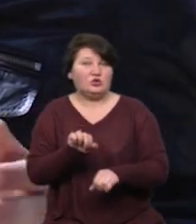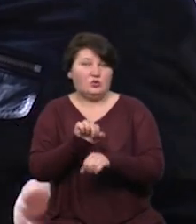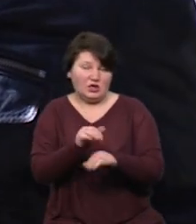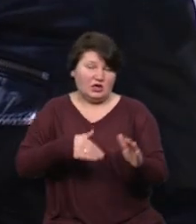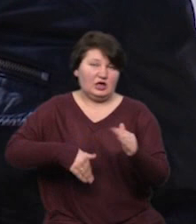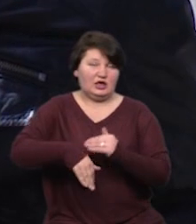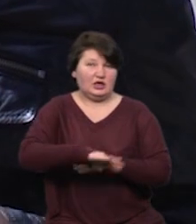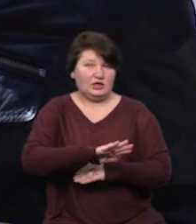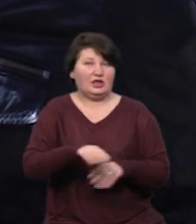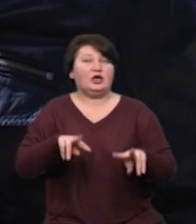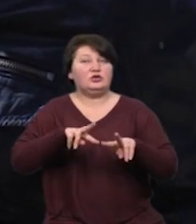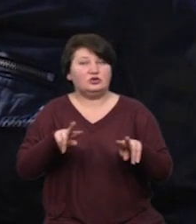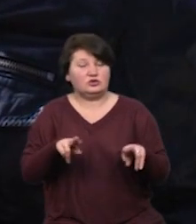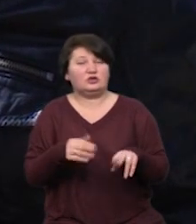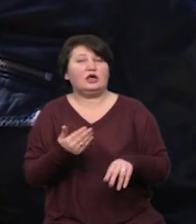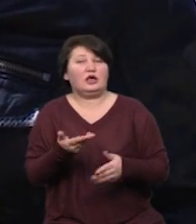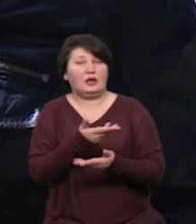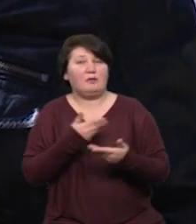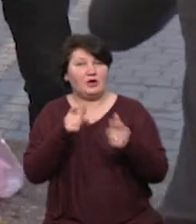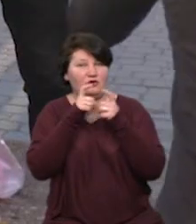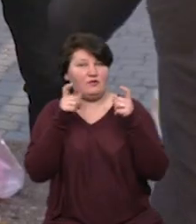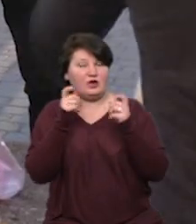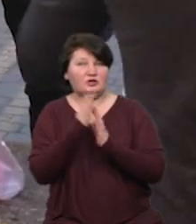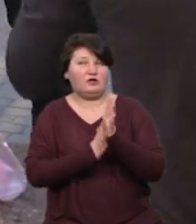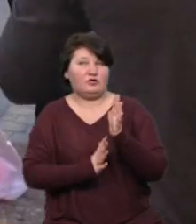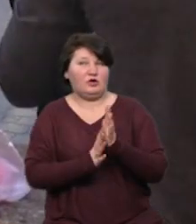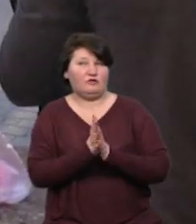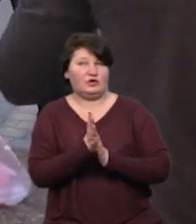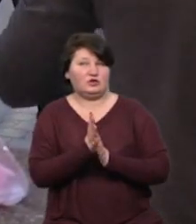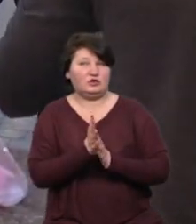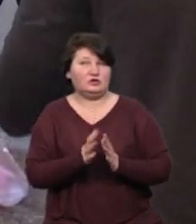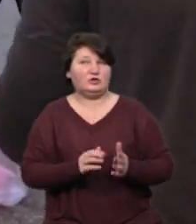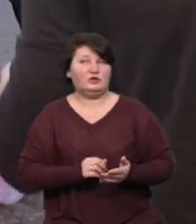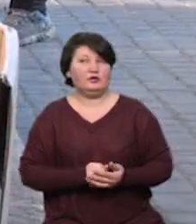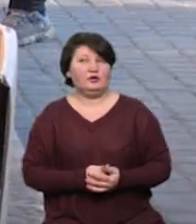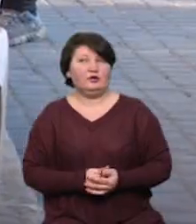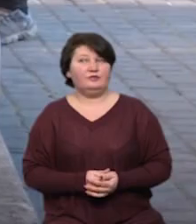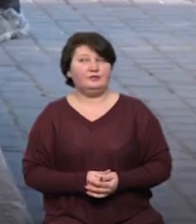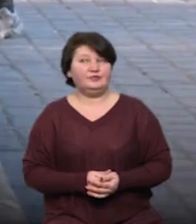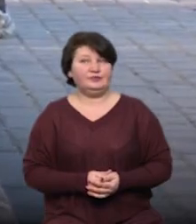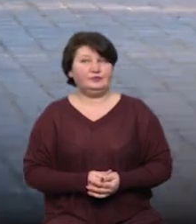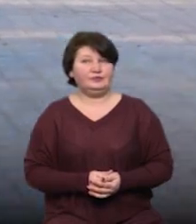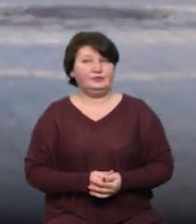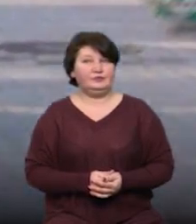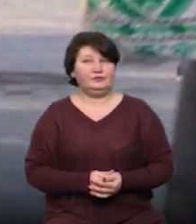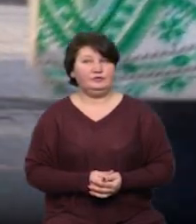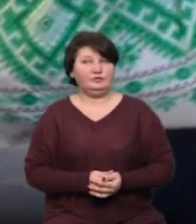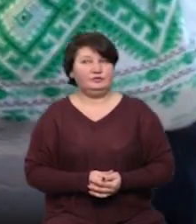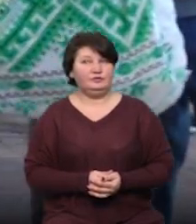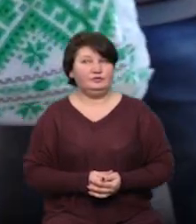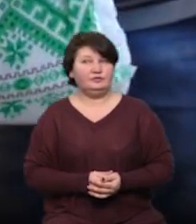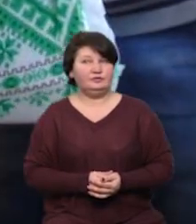Знову ж таки, ми також у масках, у рукавичках. Діана Коржук, Назар Вінтонюк. Новини на Суспільному. Івано